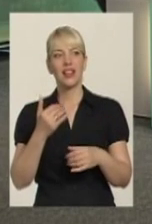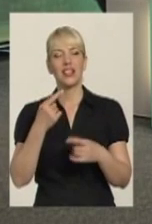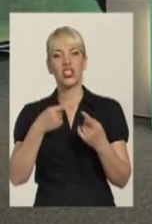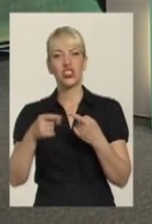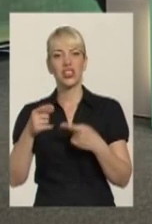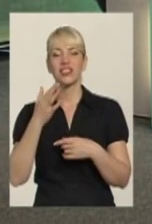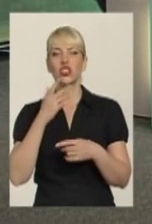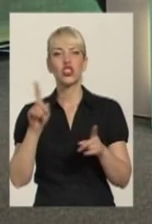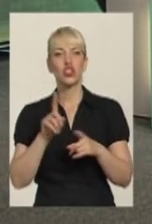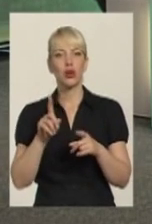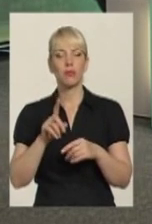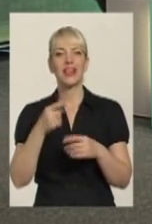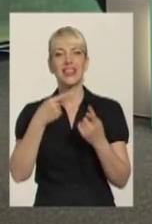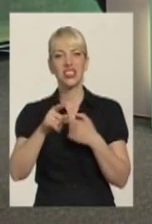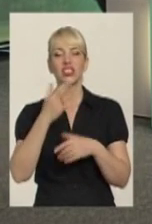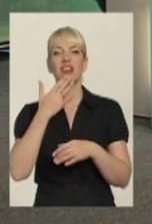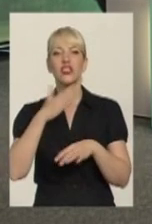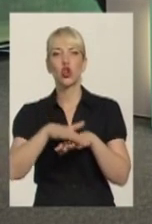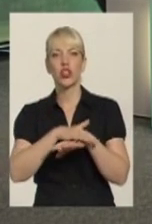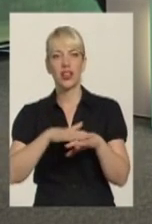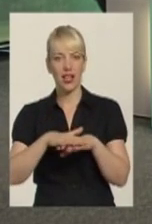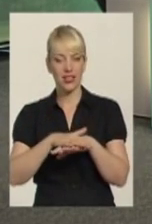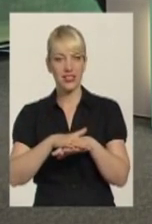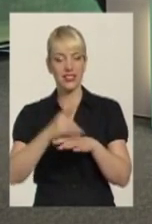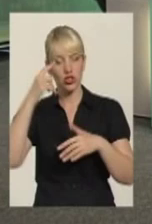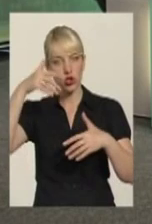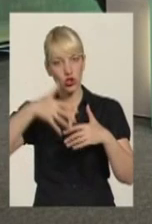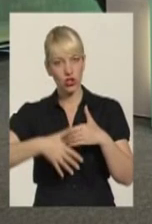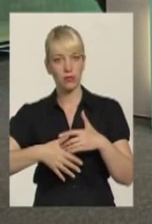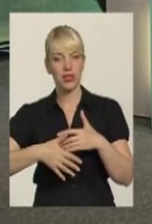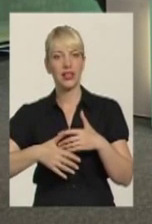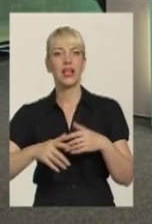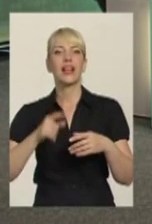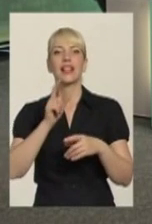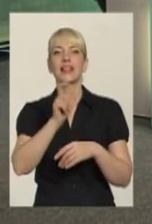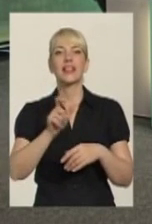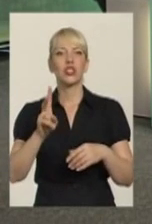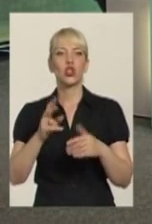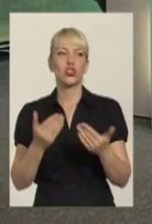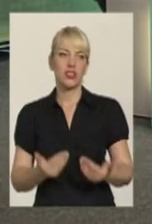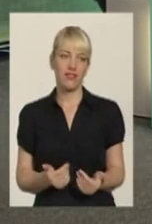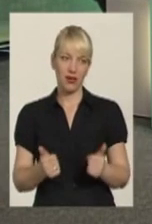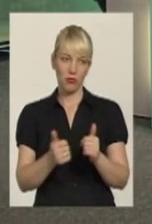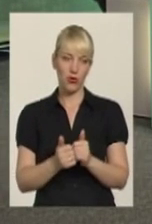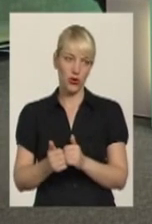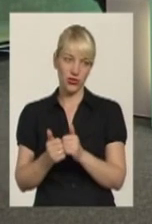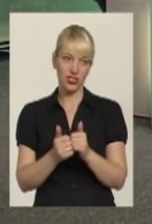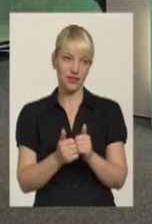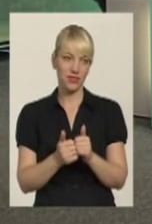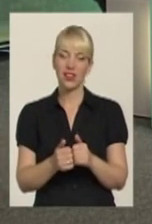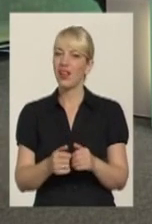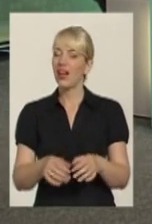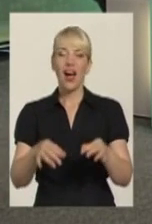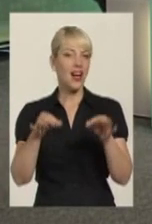аби вони зрозуміли тих, хто живе поруч, того самого сусіда, який… Ми